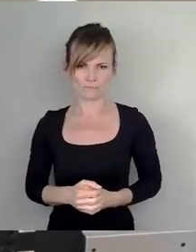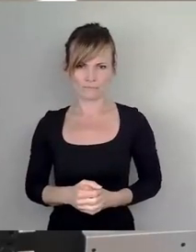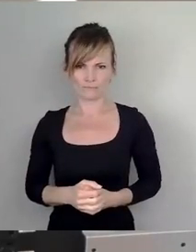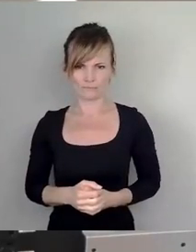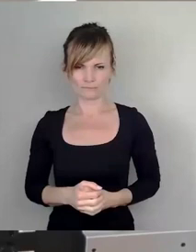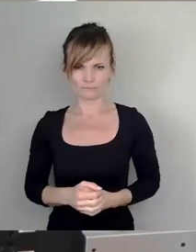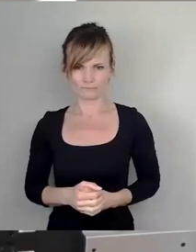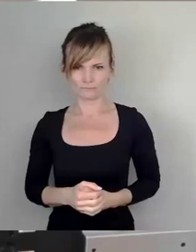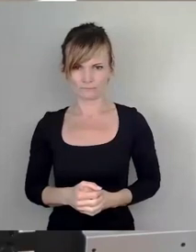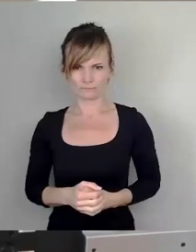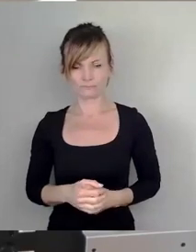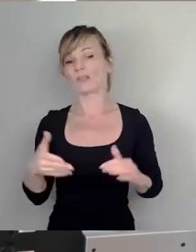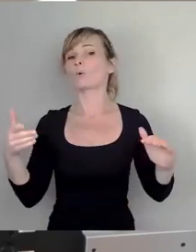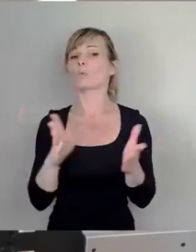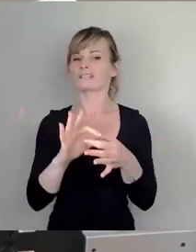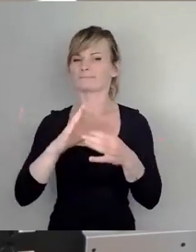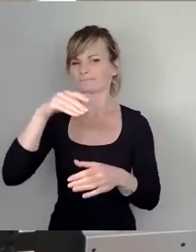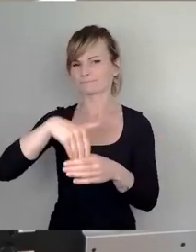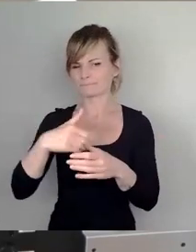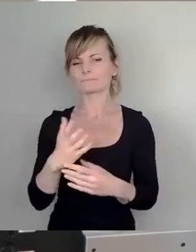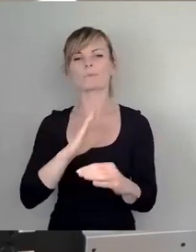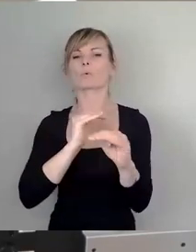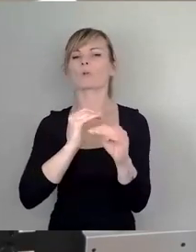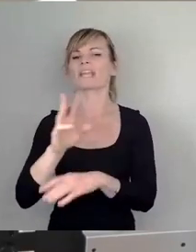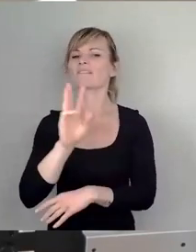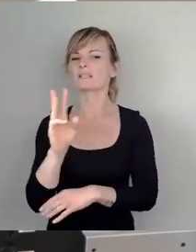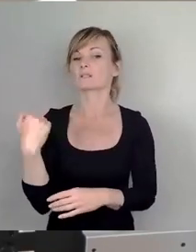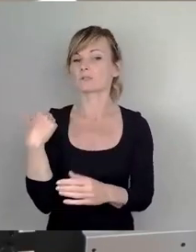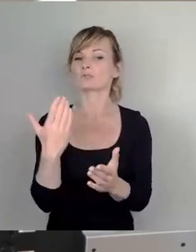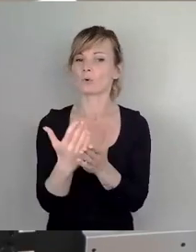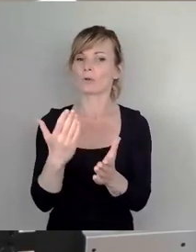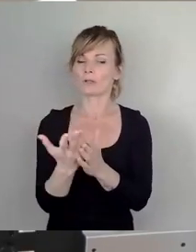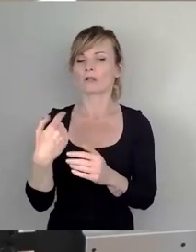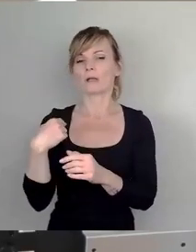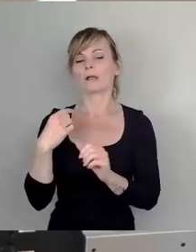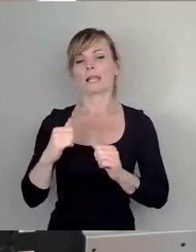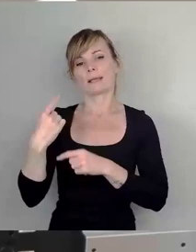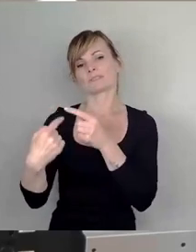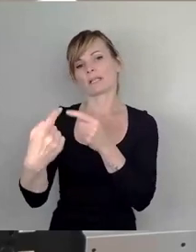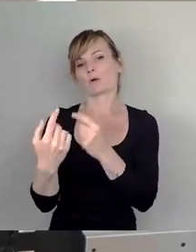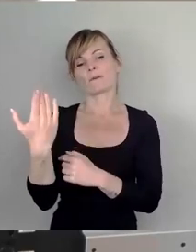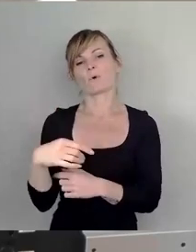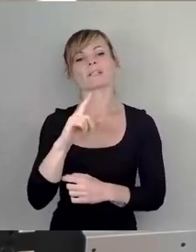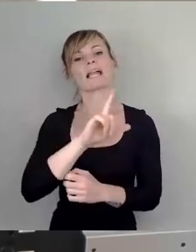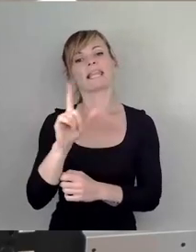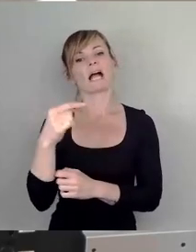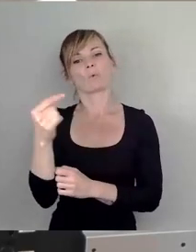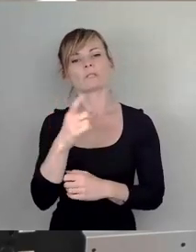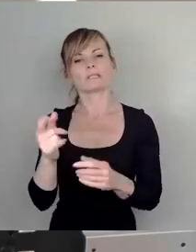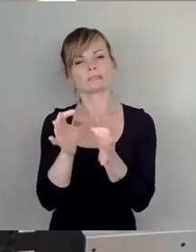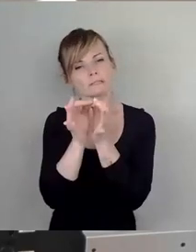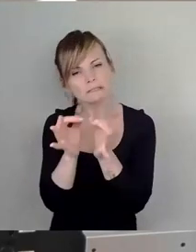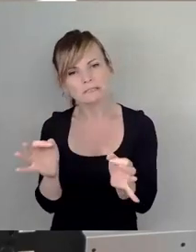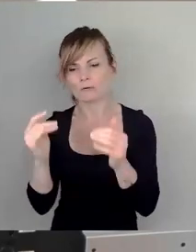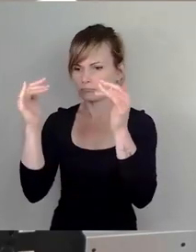Kurz zur Sache. Kollege Wirz hat den Lebenslauf von Lea Grundig sehr intensiv hier vorgetragen. Und